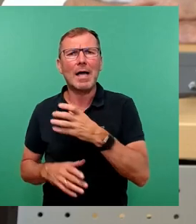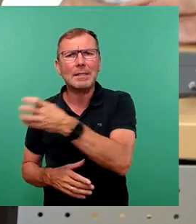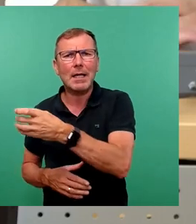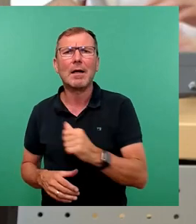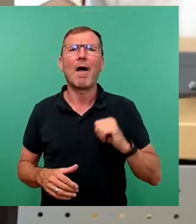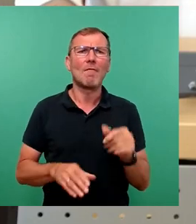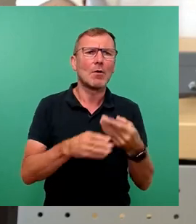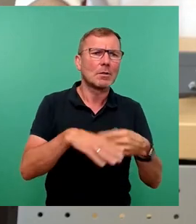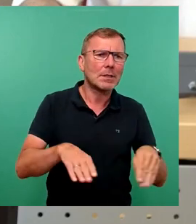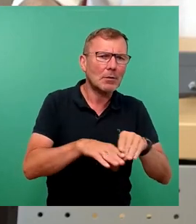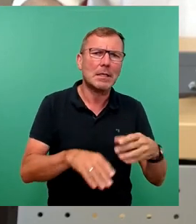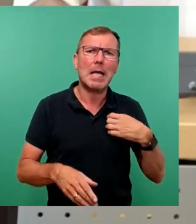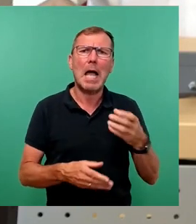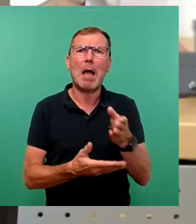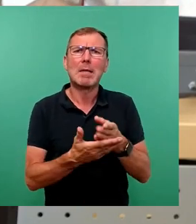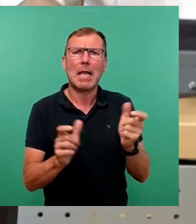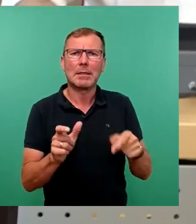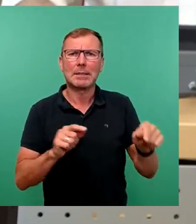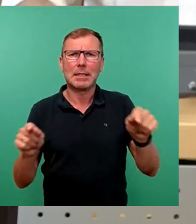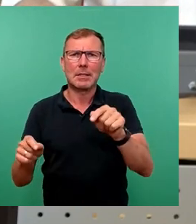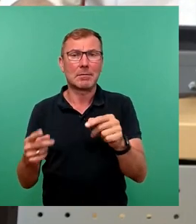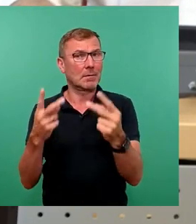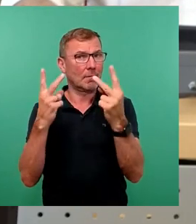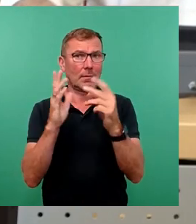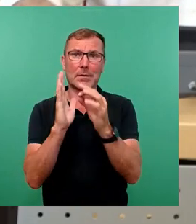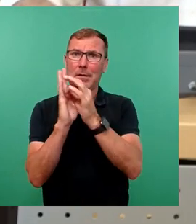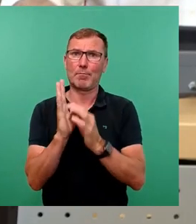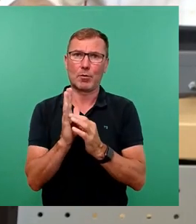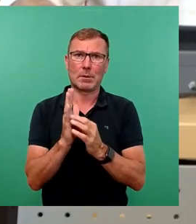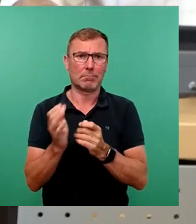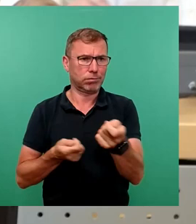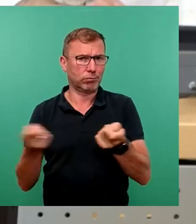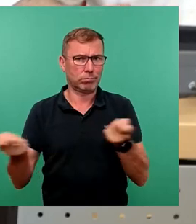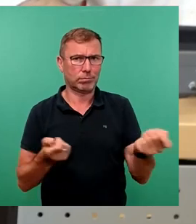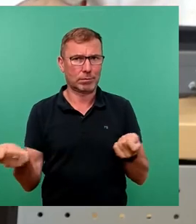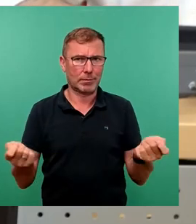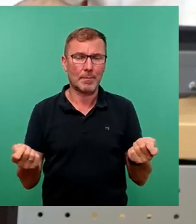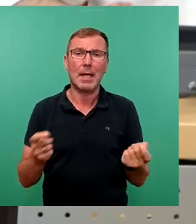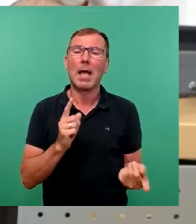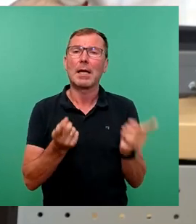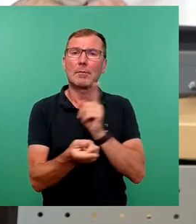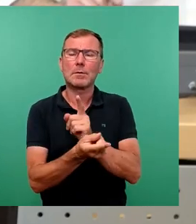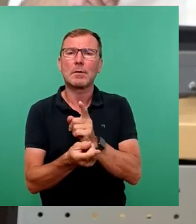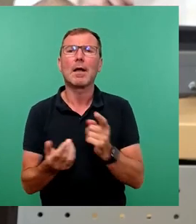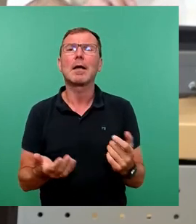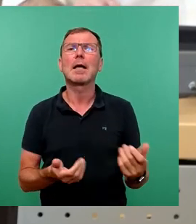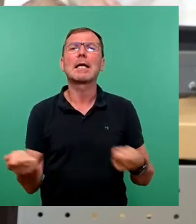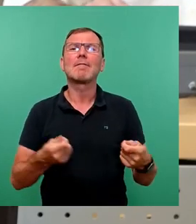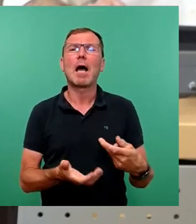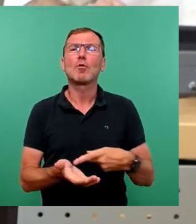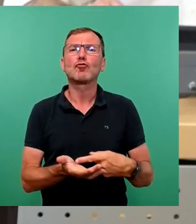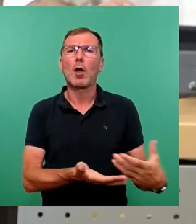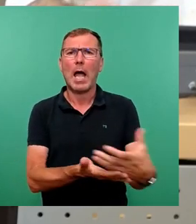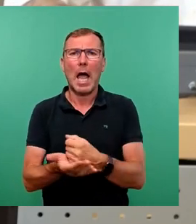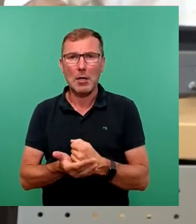an unsere Beteiligung sind dabei entscheidende Gründe. Dem stehen Gewerbesteuereinnahmen gegenüber, die zwar auf